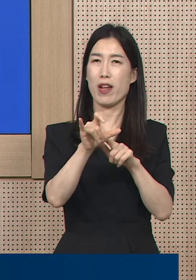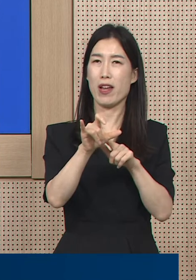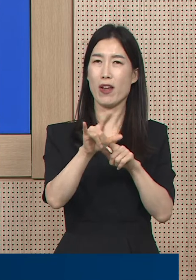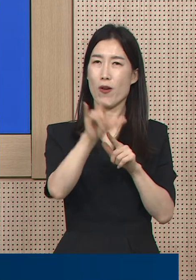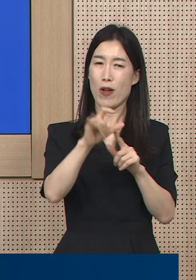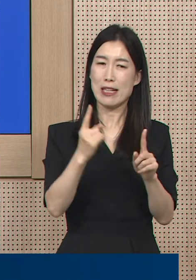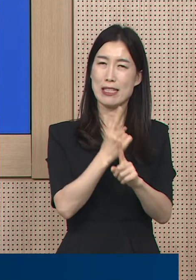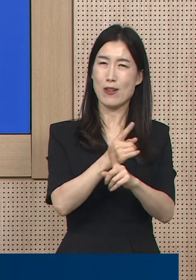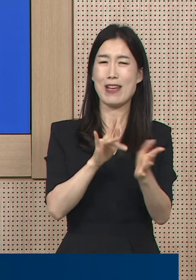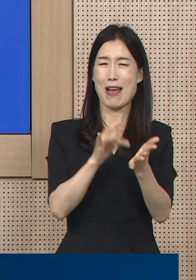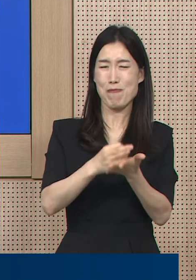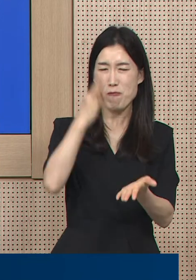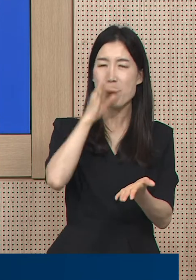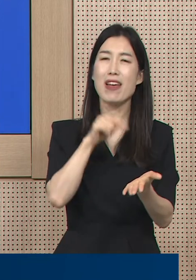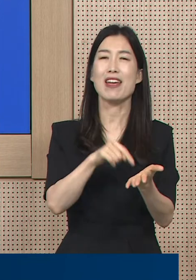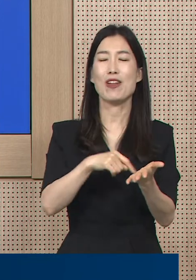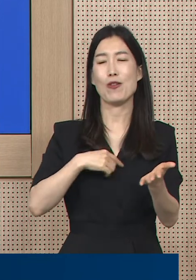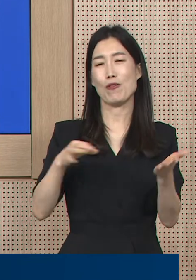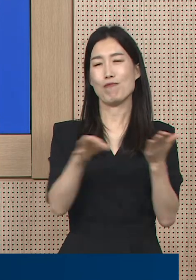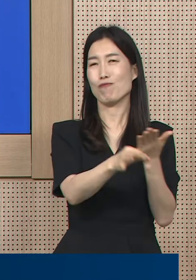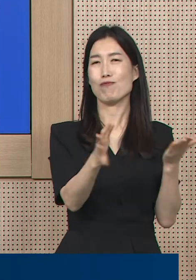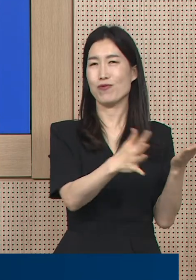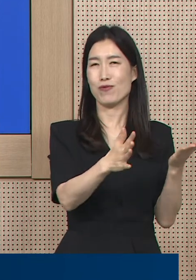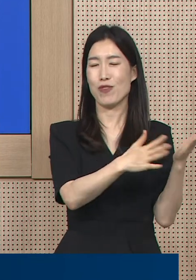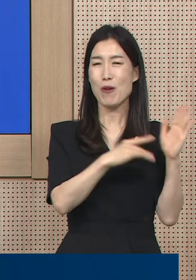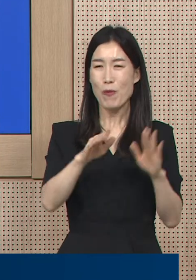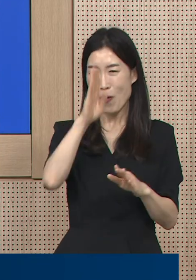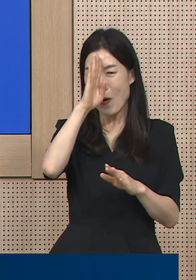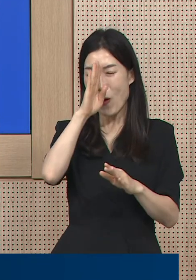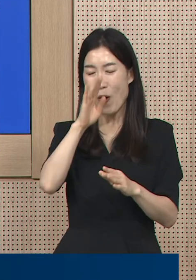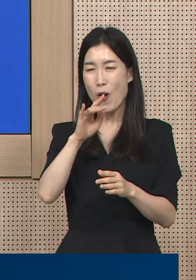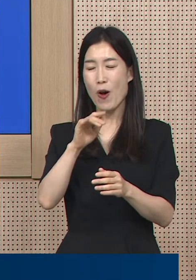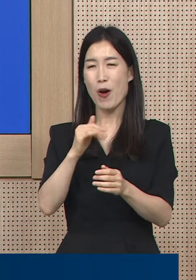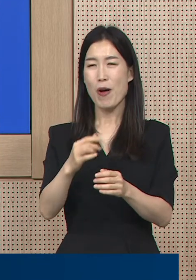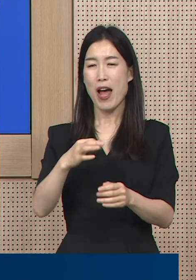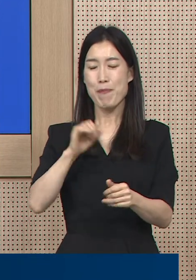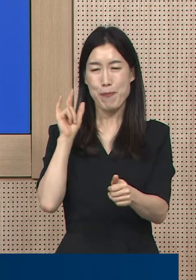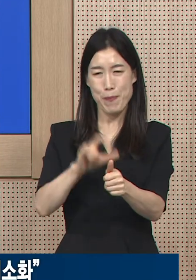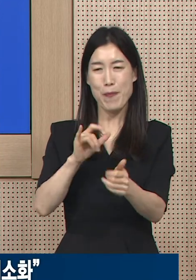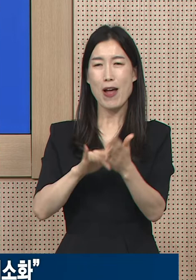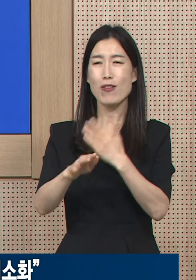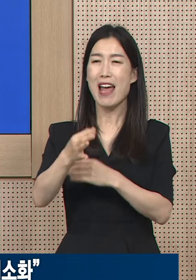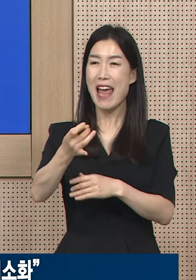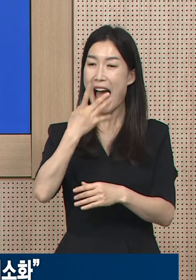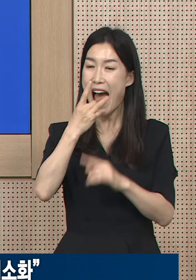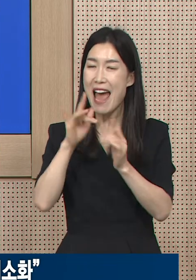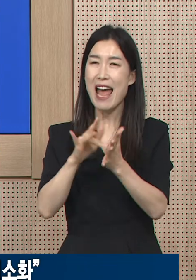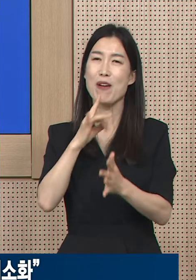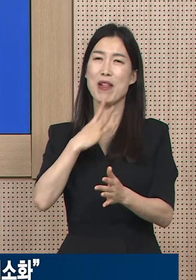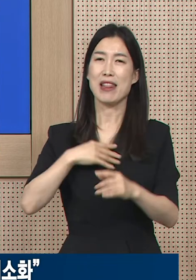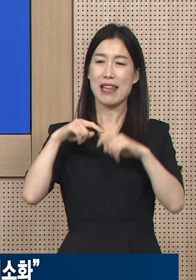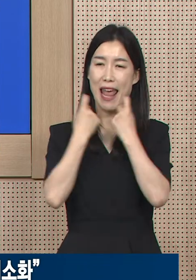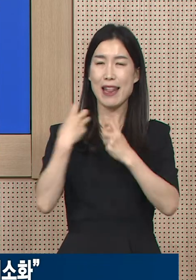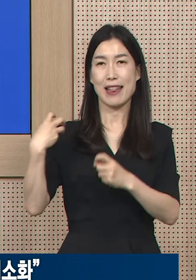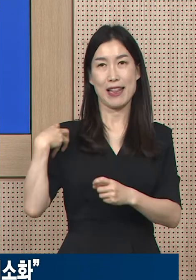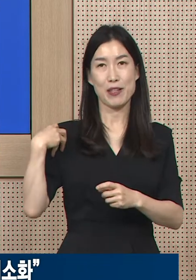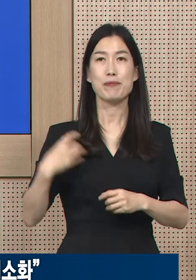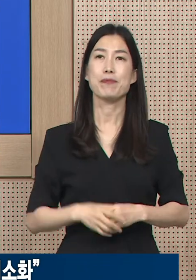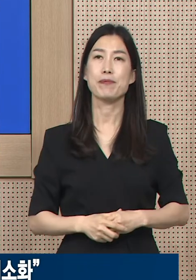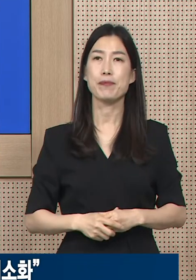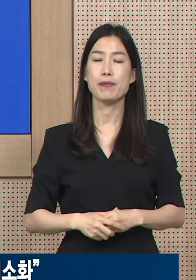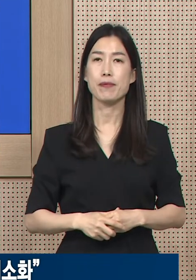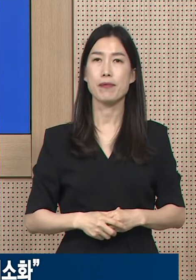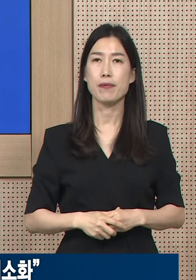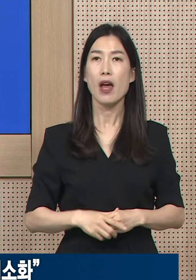부담금이 발생하지 않습니다. 다음은 코로나19 재유행 대비 방역 의료 대응 방안입니다. 정부는 확진자 증가,